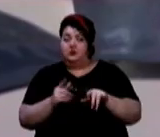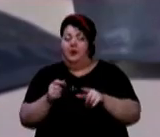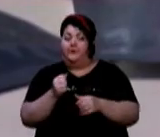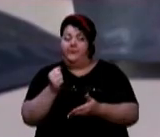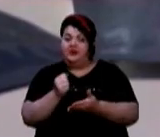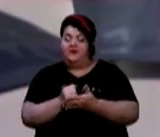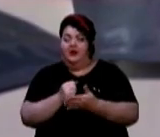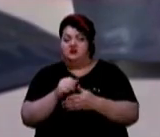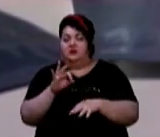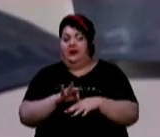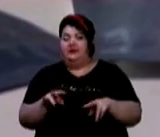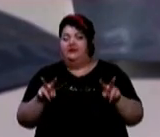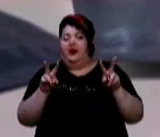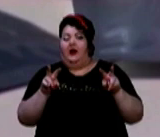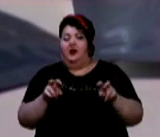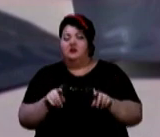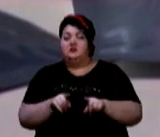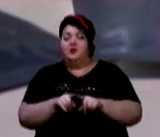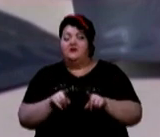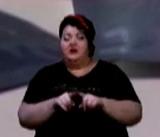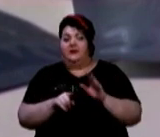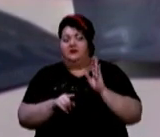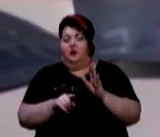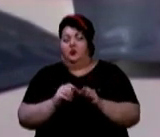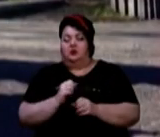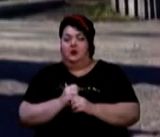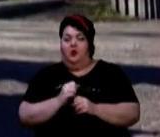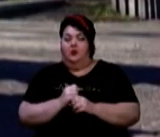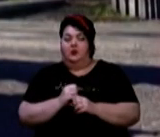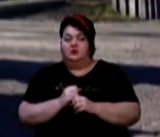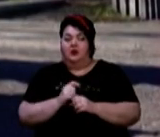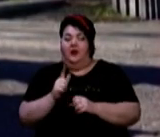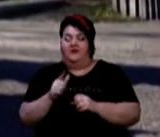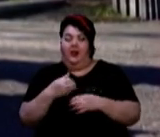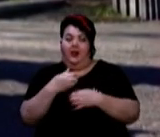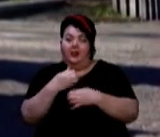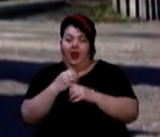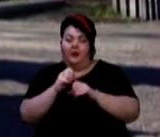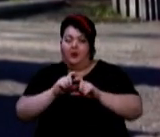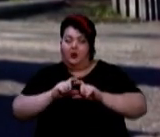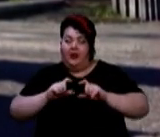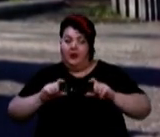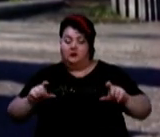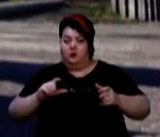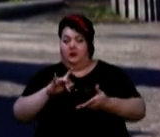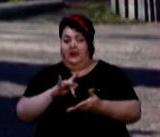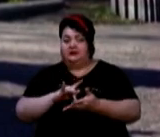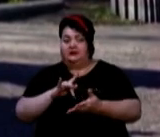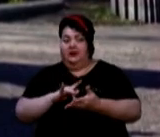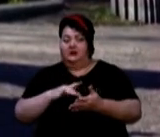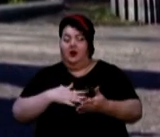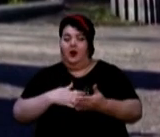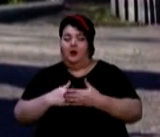діагнозу все рівно буде робитися в референс-лабораторії, лабораторного центру, центру